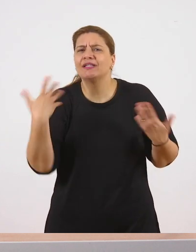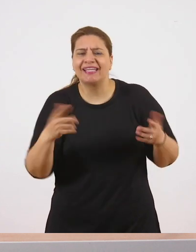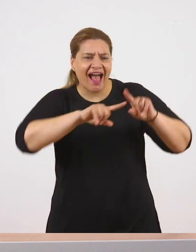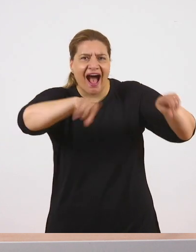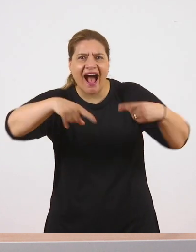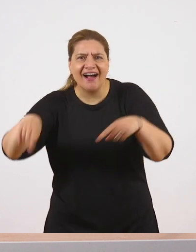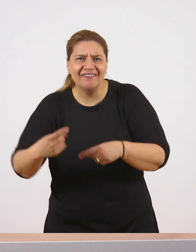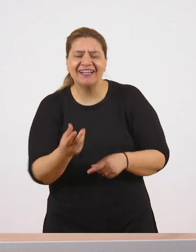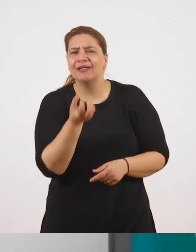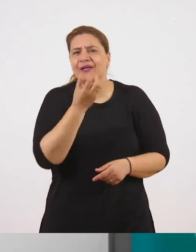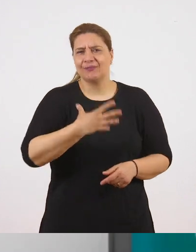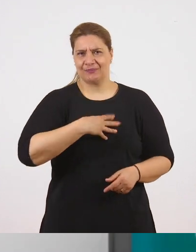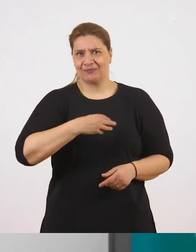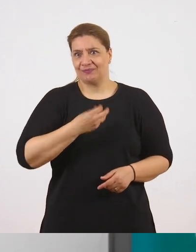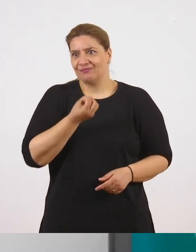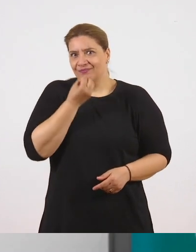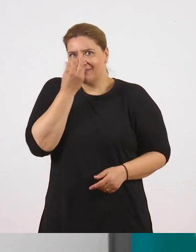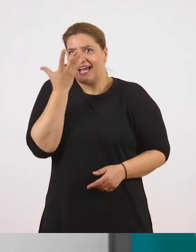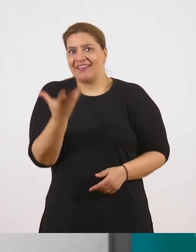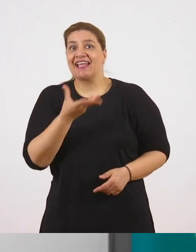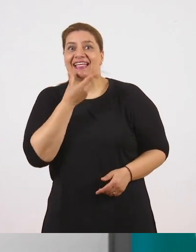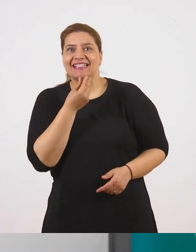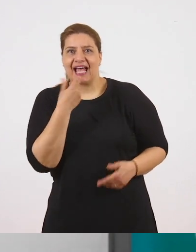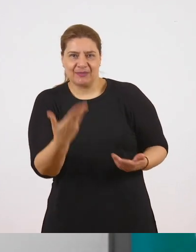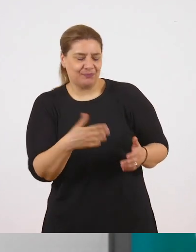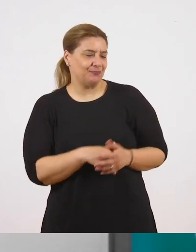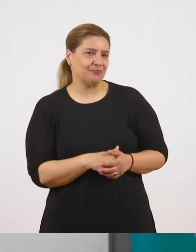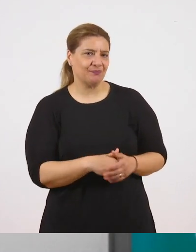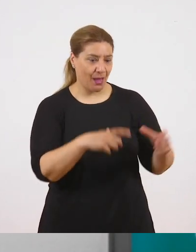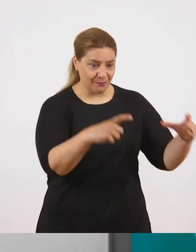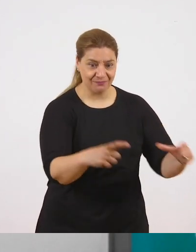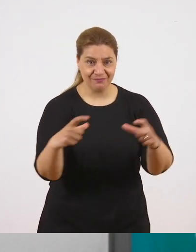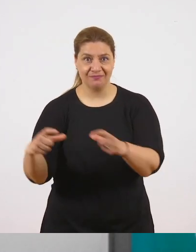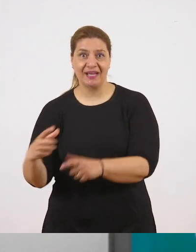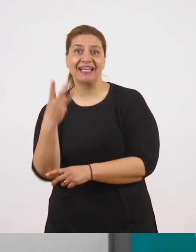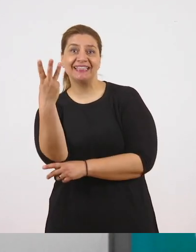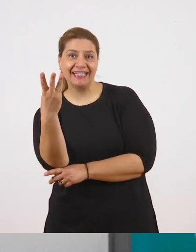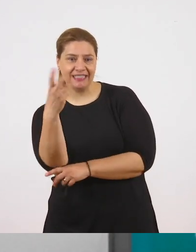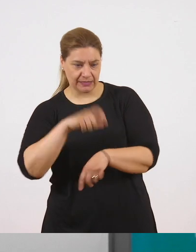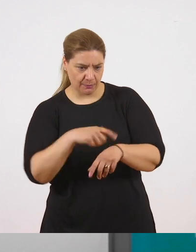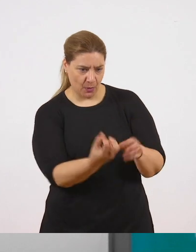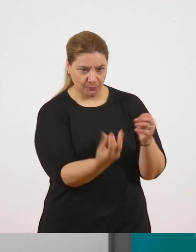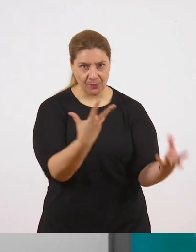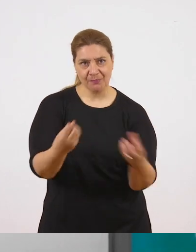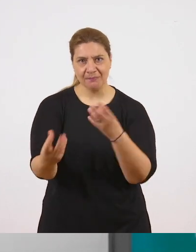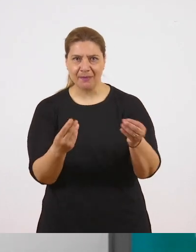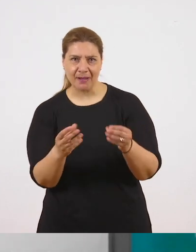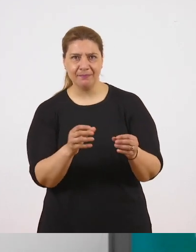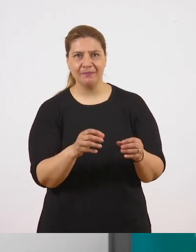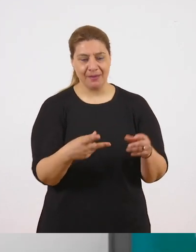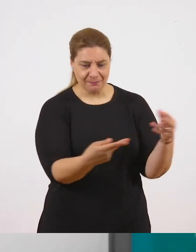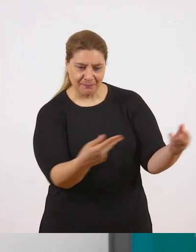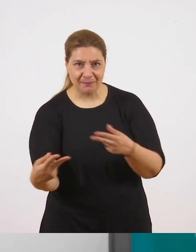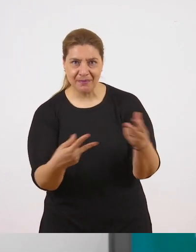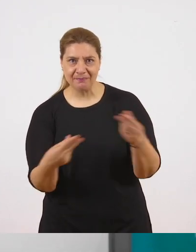φρόντιζε σαν να ήταν παιδιά της. Και όταν άνθιζαν έπλεκε τα λουλούδια τους μαζί με την κοτσίδα της. Άλλες φορές πάλι τις